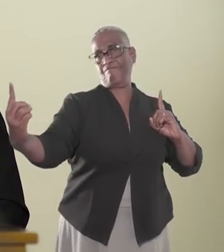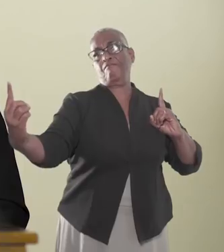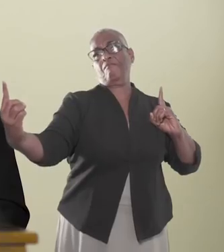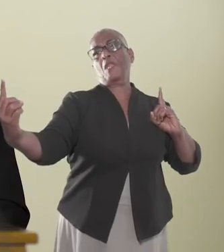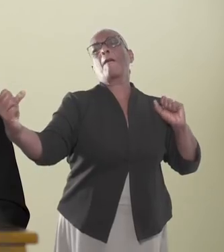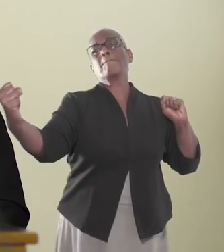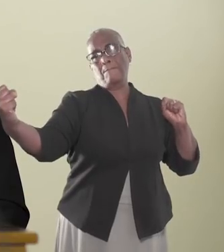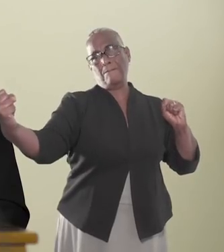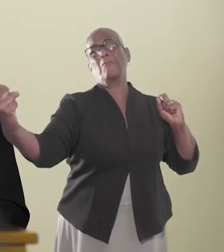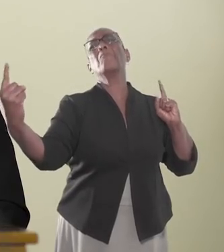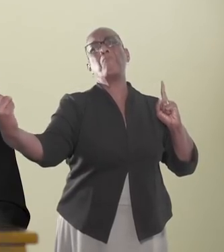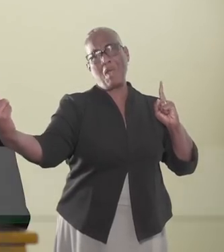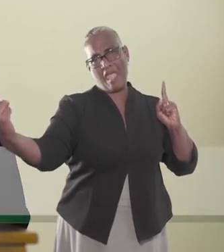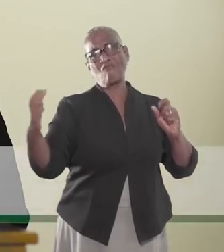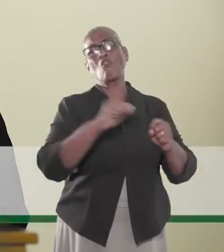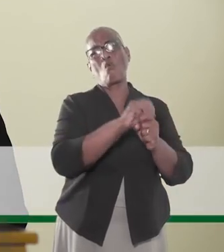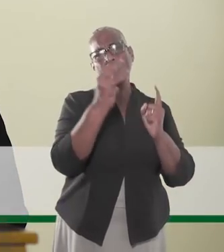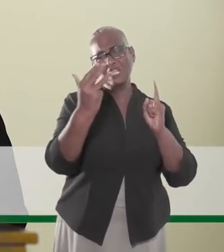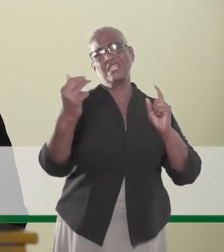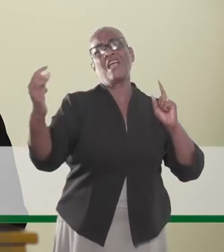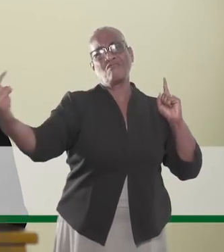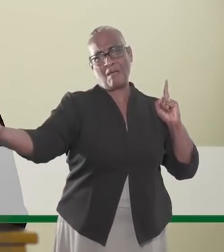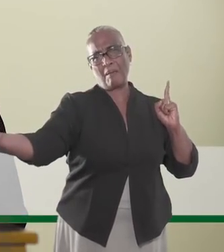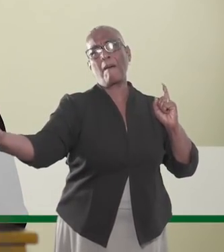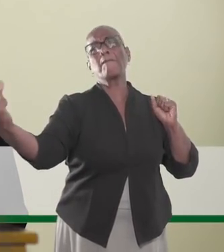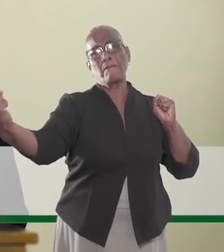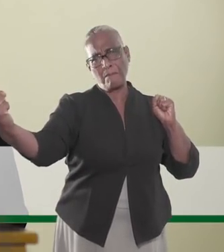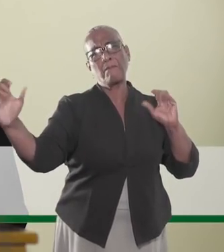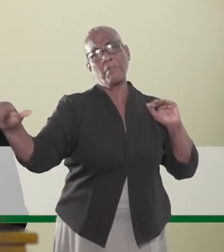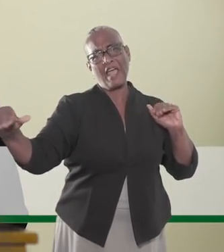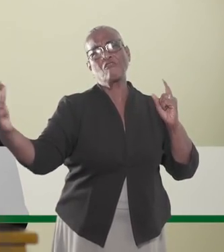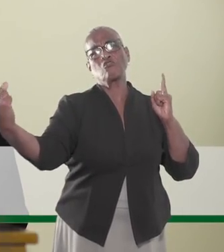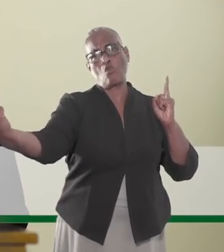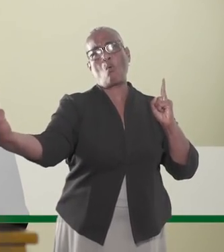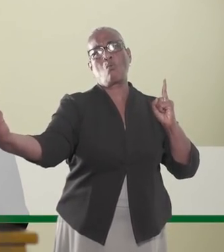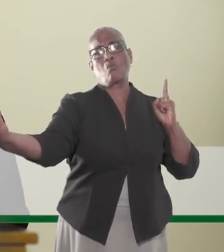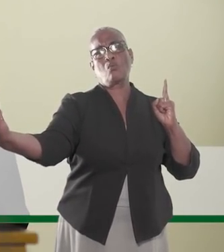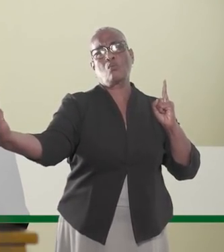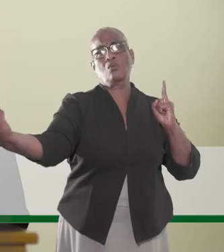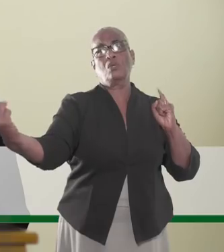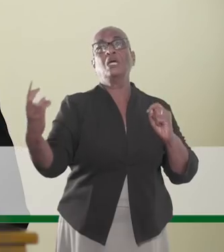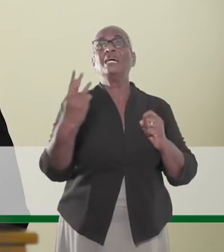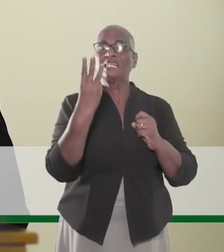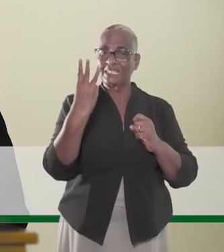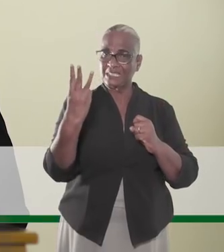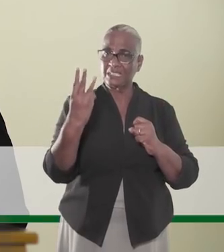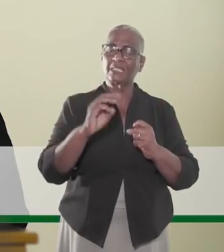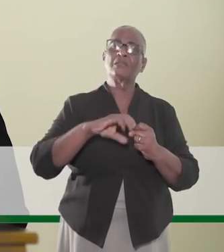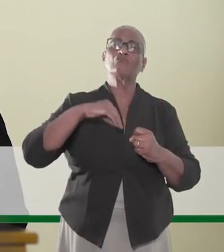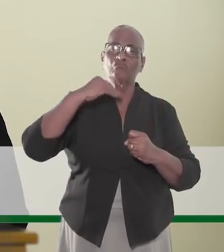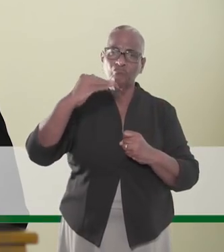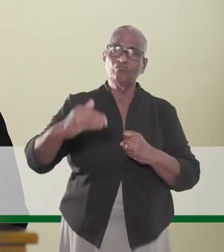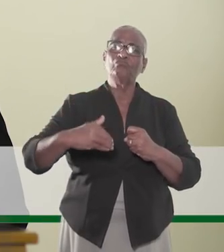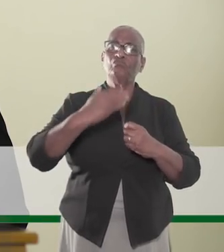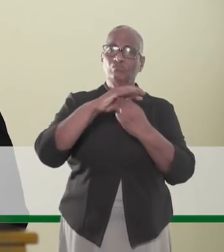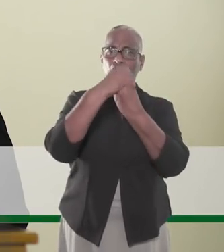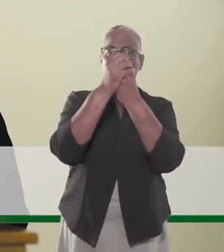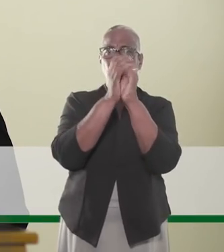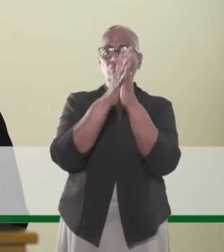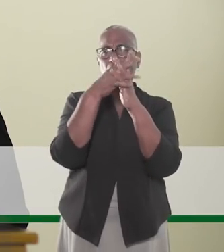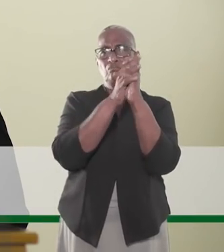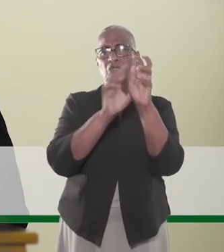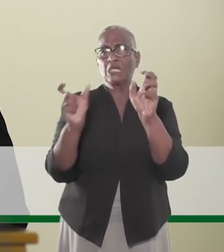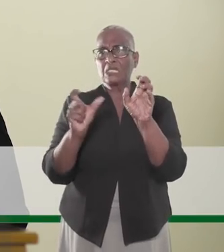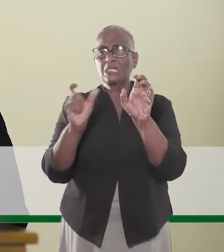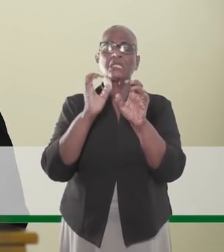1,5 meter fysieke afstand, de zogeheten COVID-afstand, de alle tijden in acht. 3. Was regelmatig